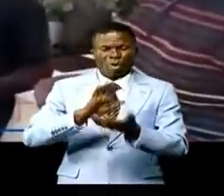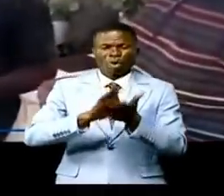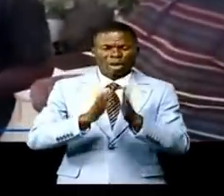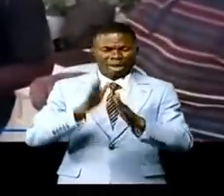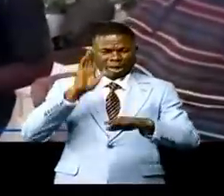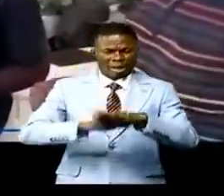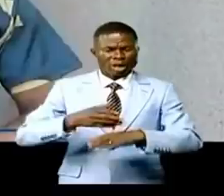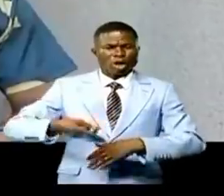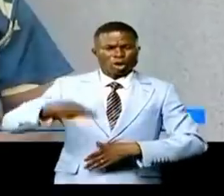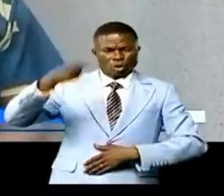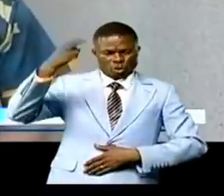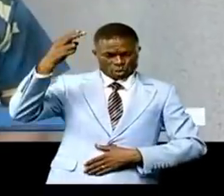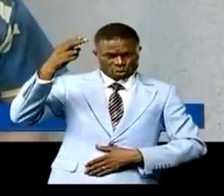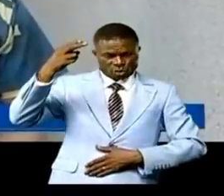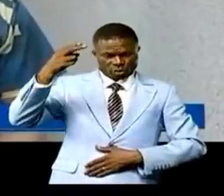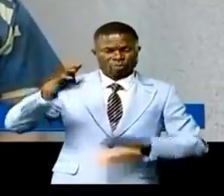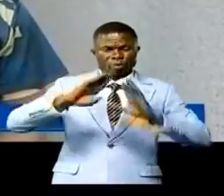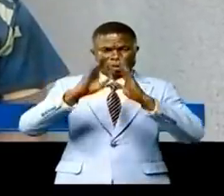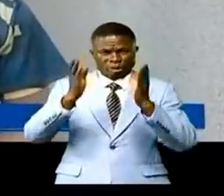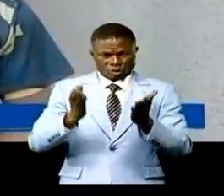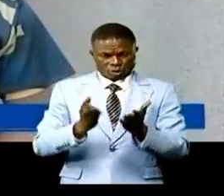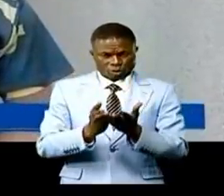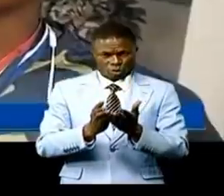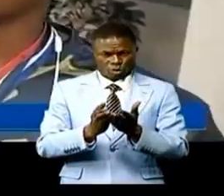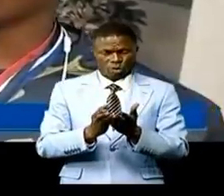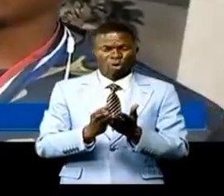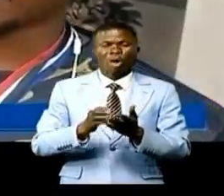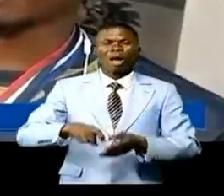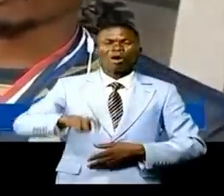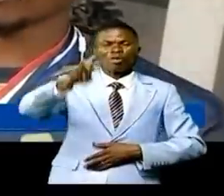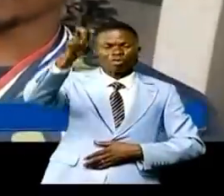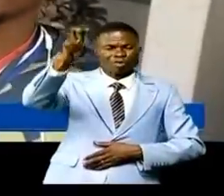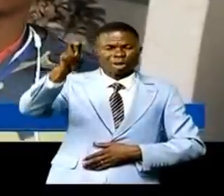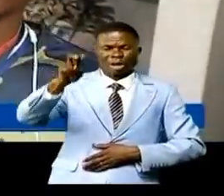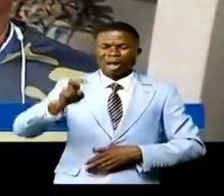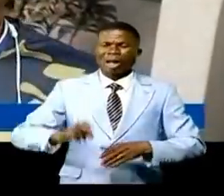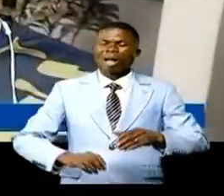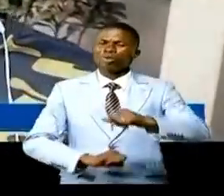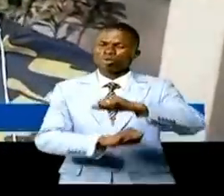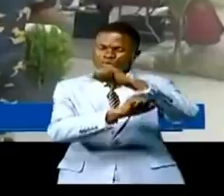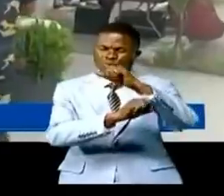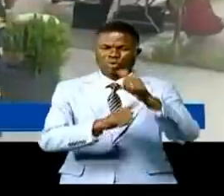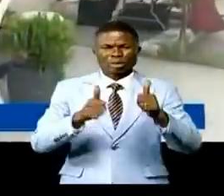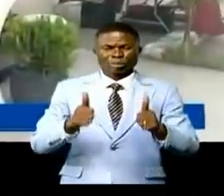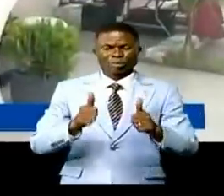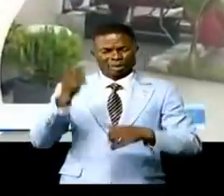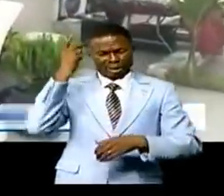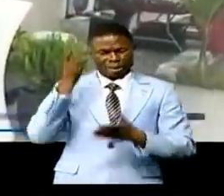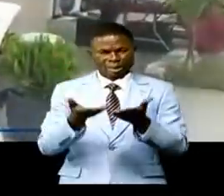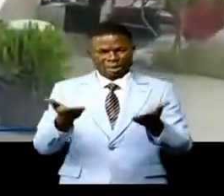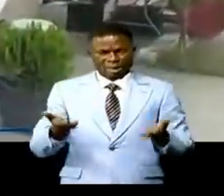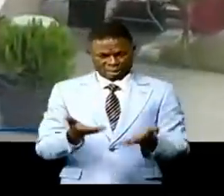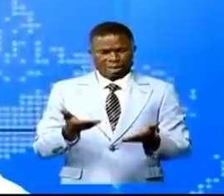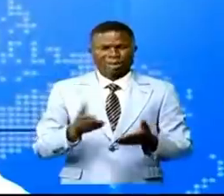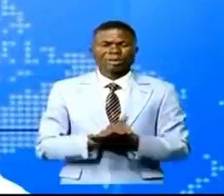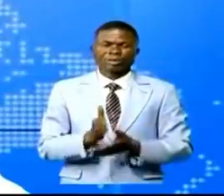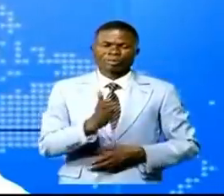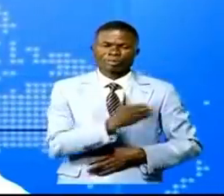niveau. Tous peuvent répartir ainsi à Kisangani avec la conviction d'avoir été soutenus. Akin Tchisa parlait l'heure.